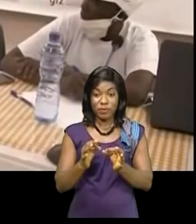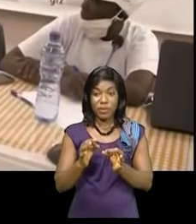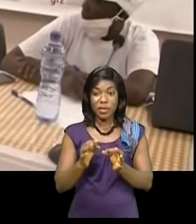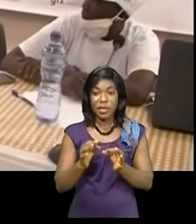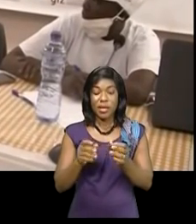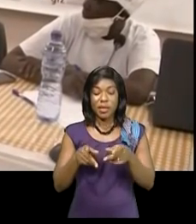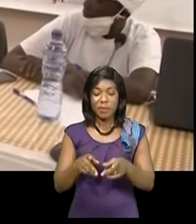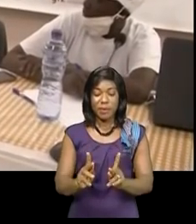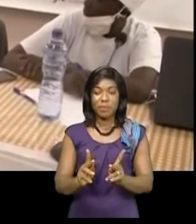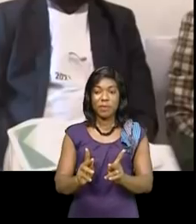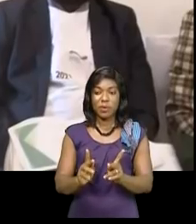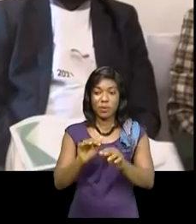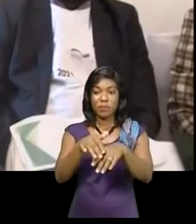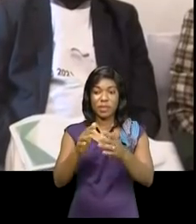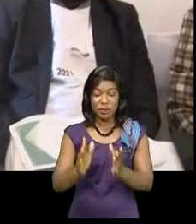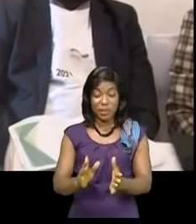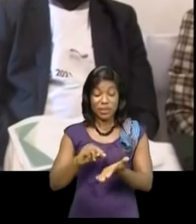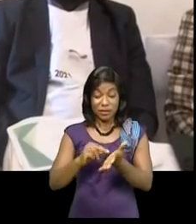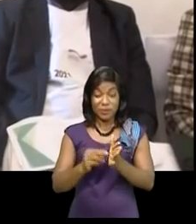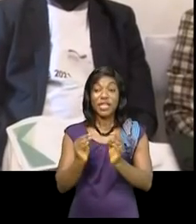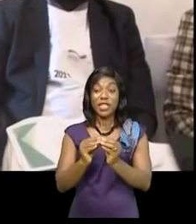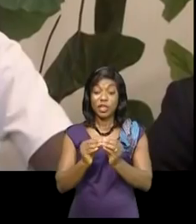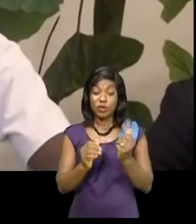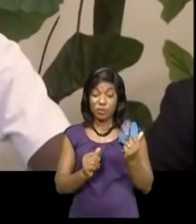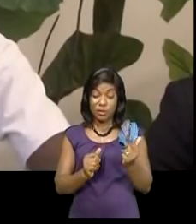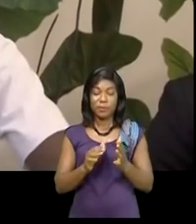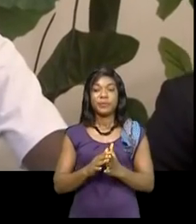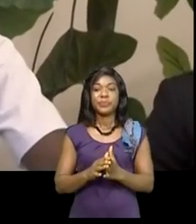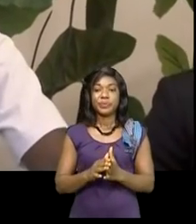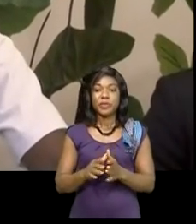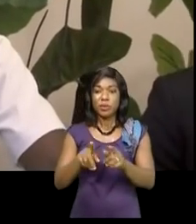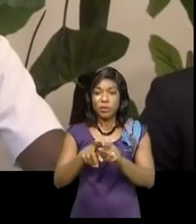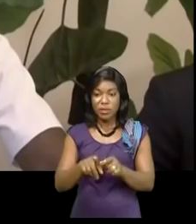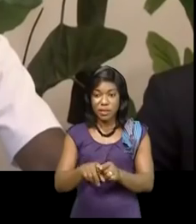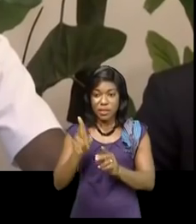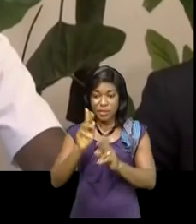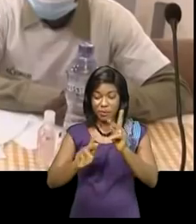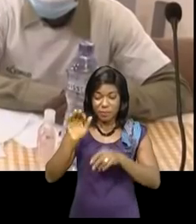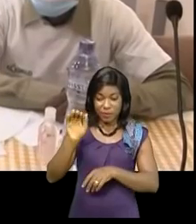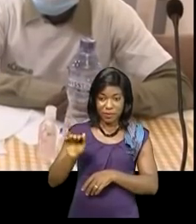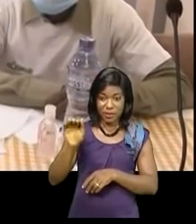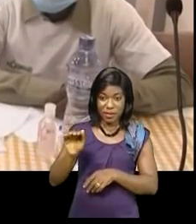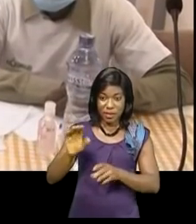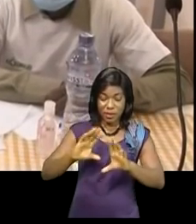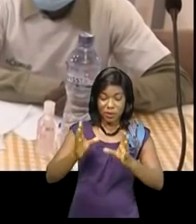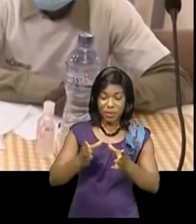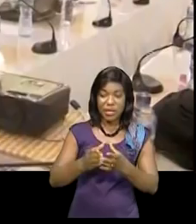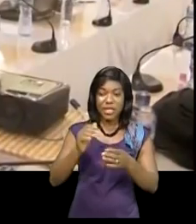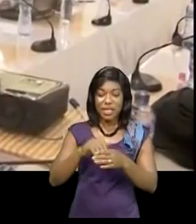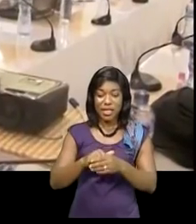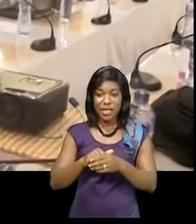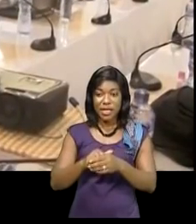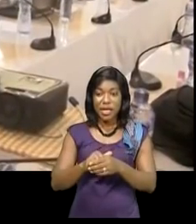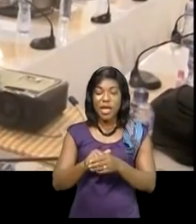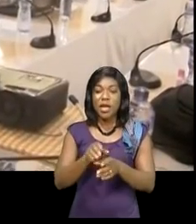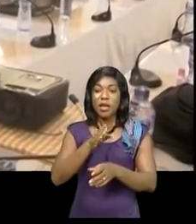de partager leurs expériences sur les efforts positifs et la contribution notable des peuples autochtones et communautés locales dans la conservation durable